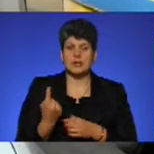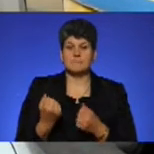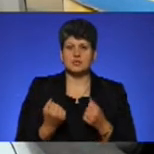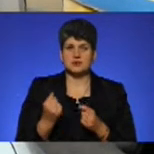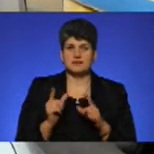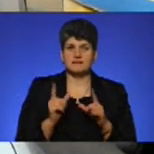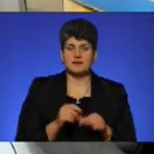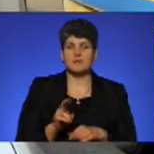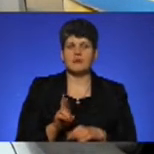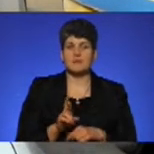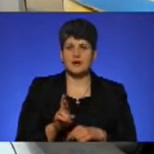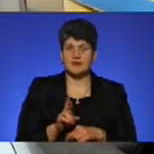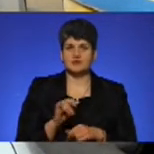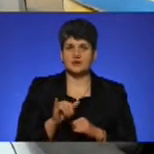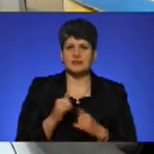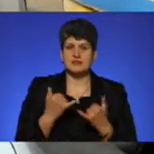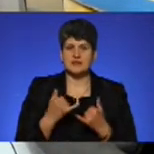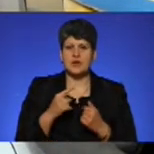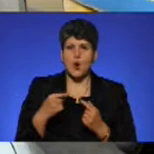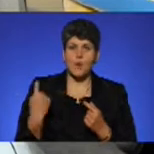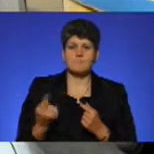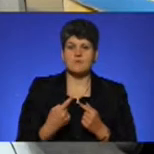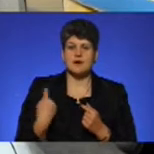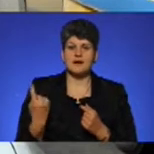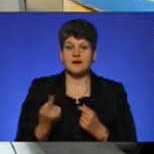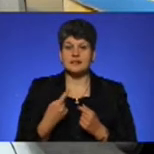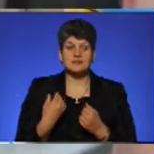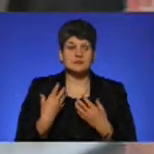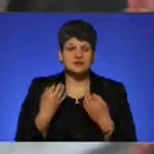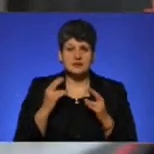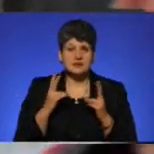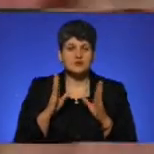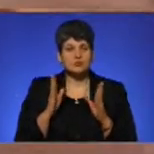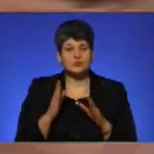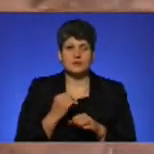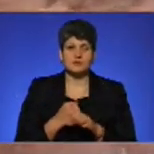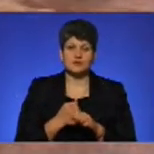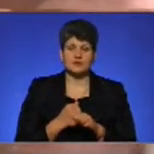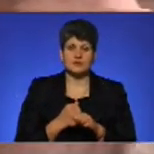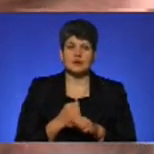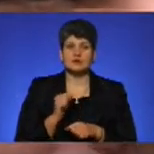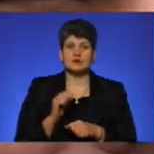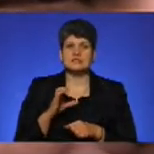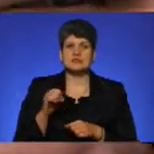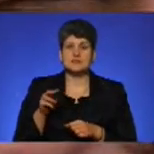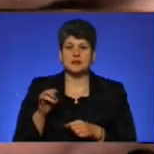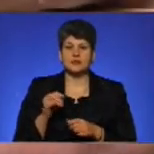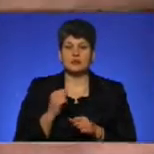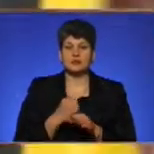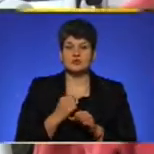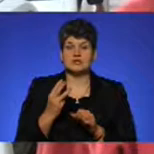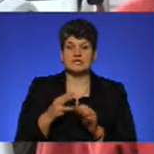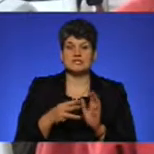лише в п'ятницю, вона зараз на обкаці, і ми ще не впевнені, що вона буде далі працювати. Анатолій Семенов працює водієм на 38-му